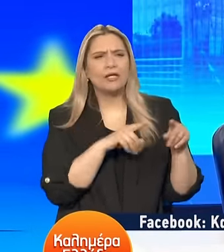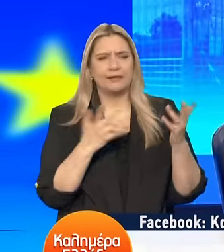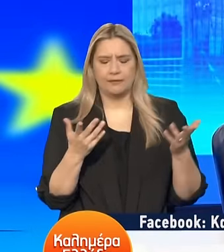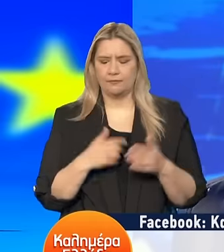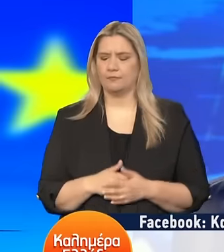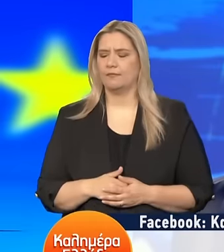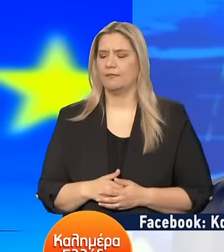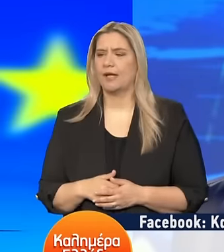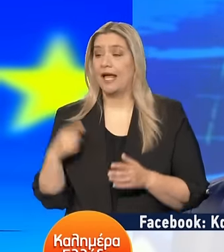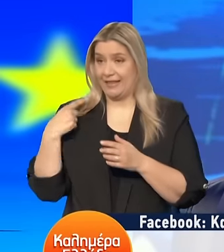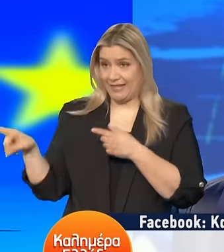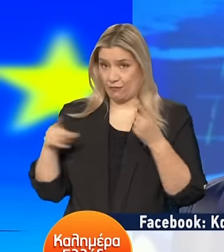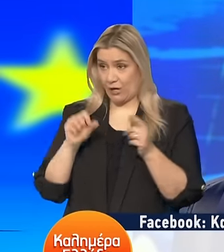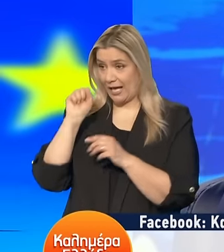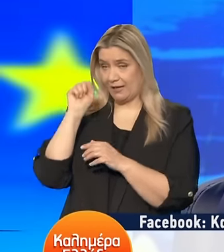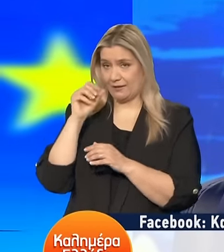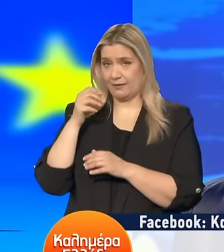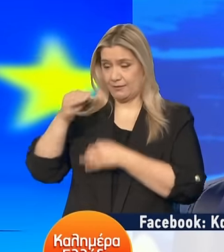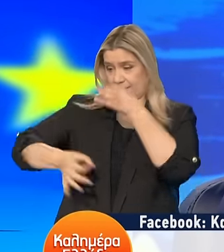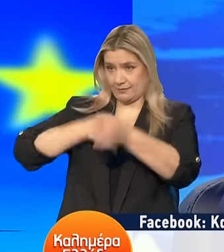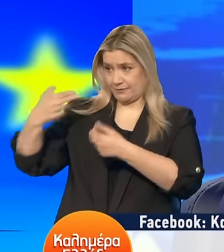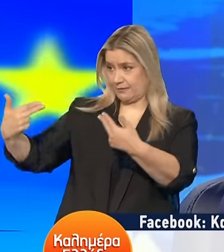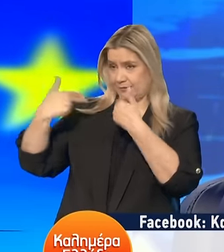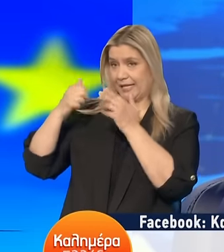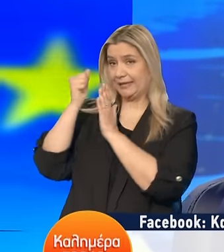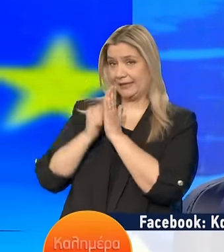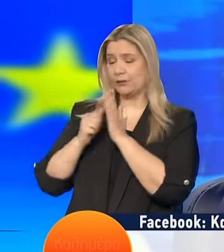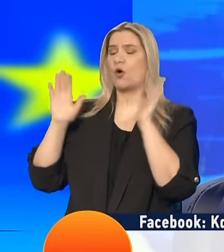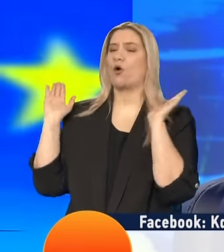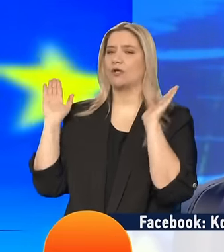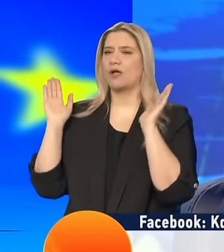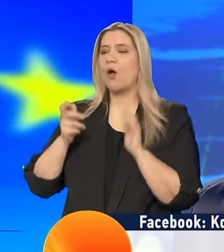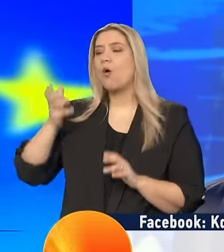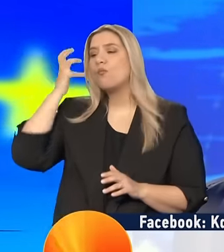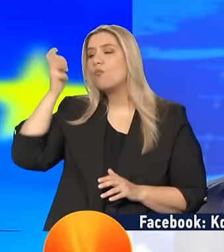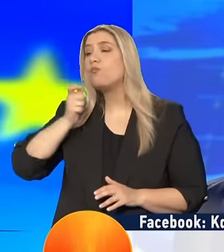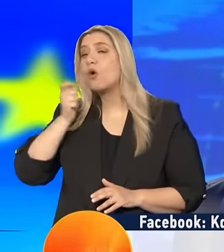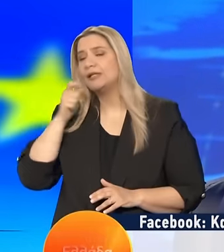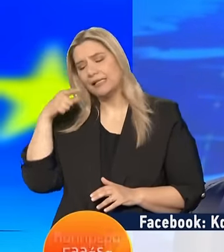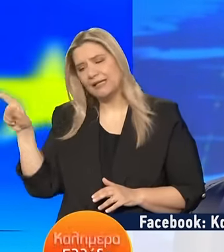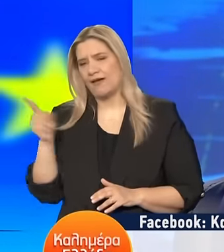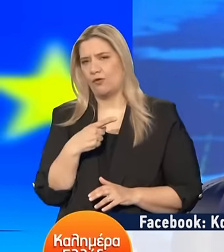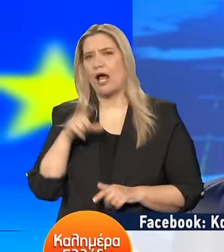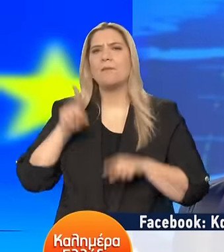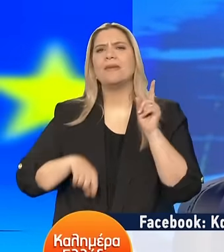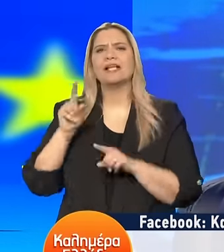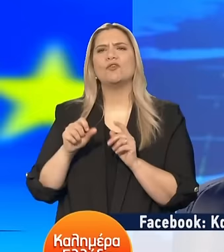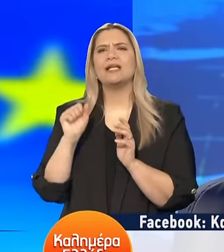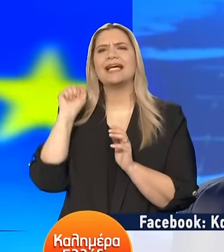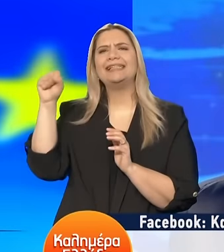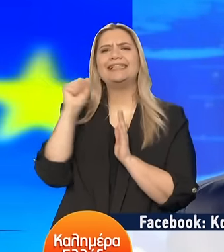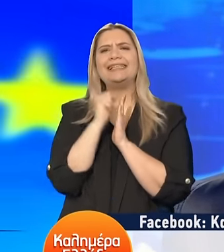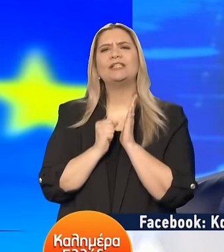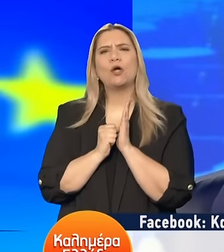τικτοκ Η διαφορά έγινε στο περιεχόμενο της πολιτικής Και μερικές φορές το τικτοκ Μπορεί να δείξει και